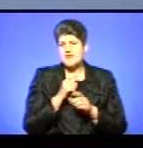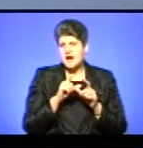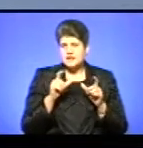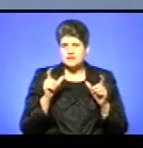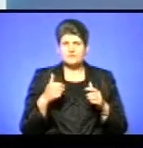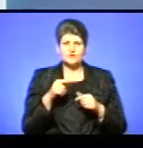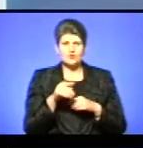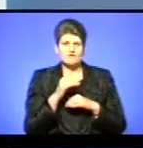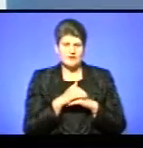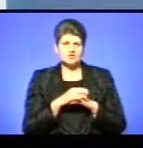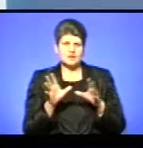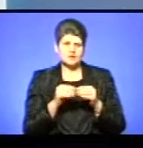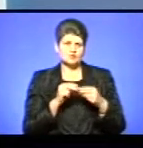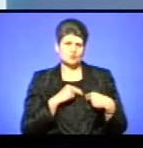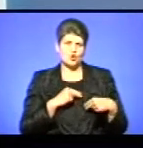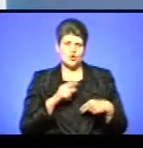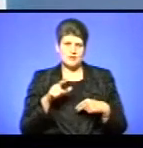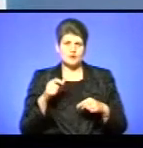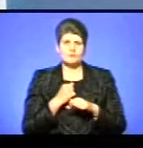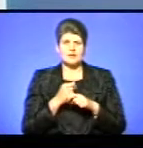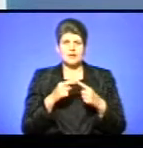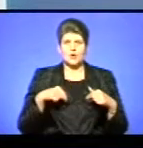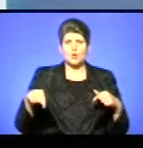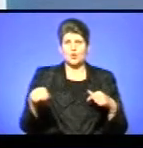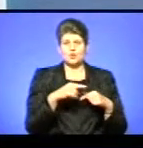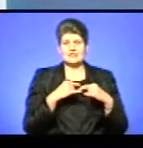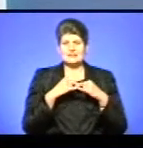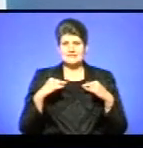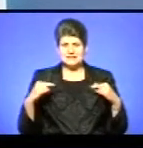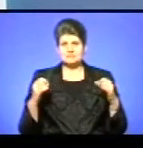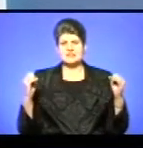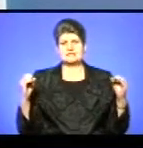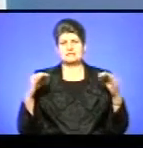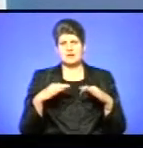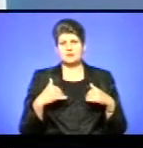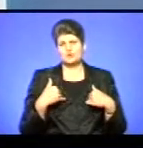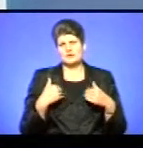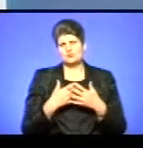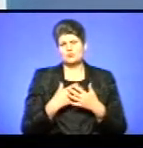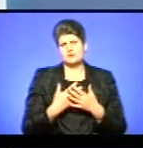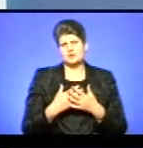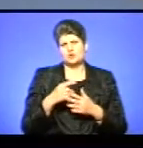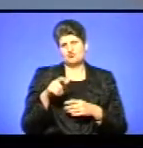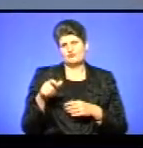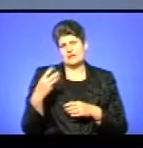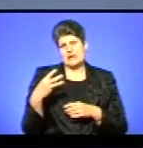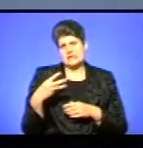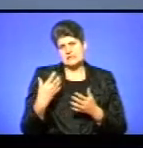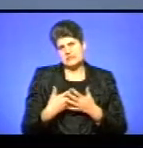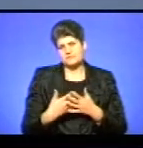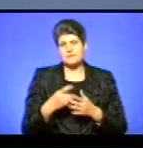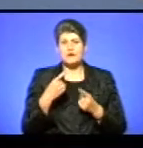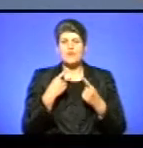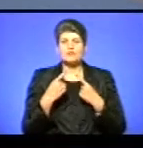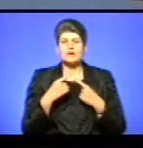вечір, ми проводили разом з колегами такий великий круглий стіл, ми зібралися, нас було, можливо, чоловік 30. Ми якраз говорили про те,